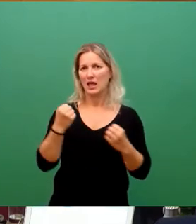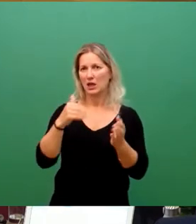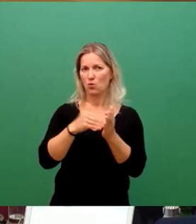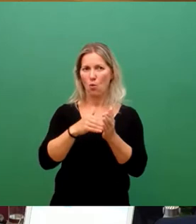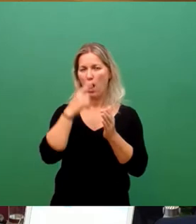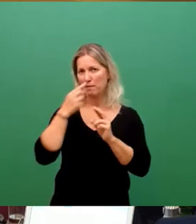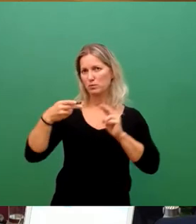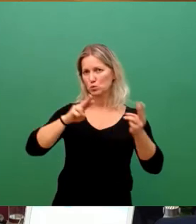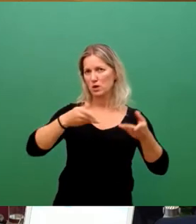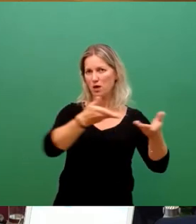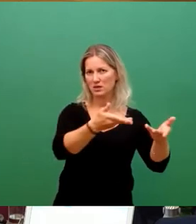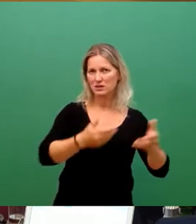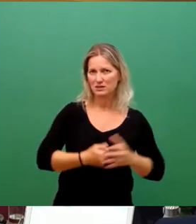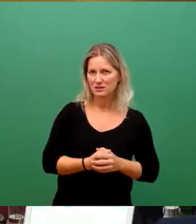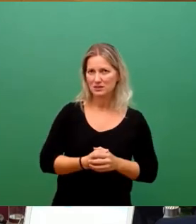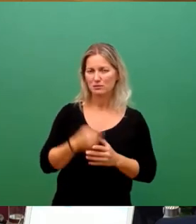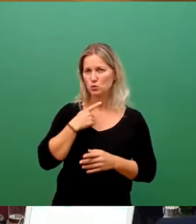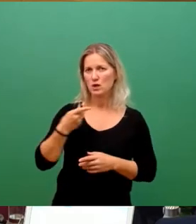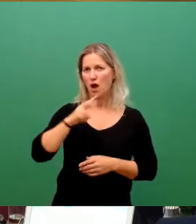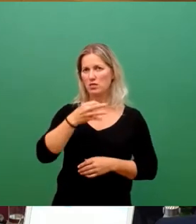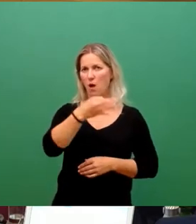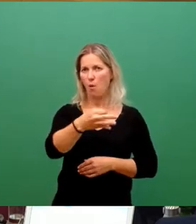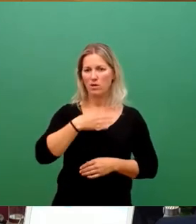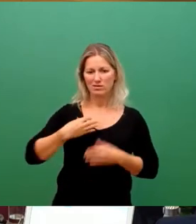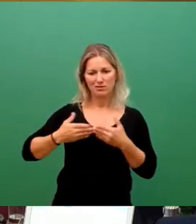andernorts als in ihrer Nähe.